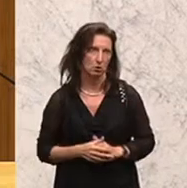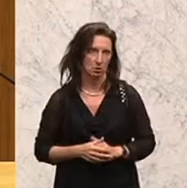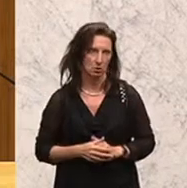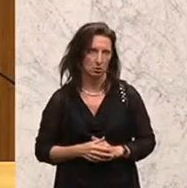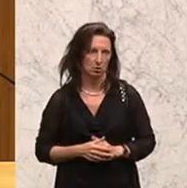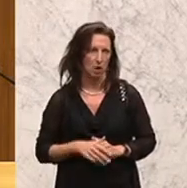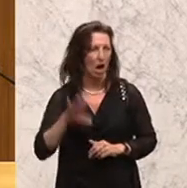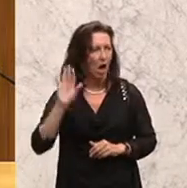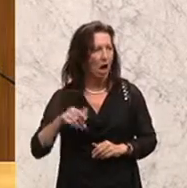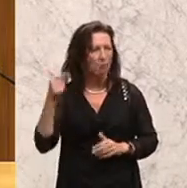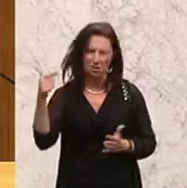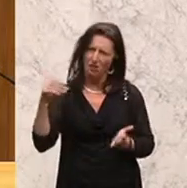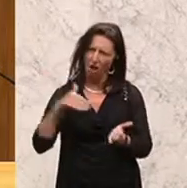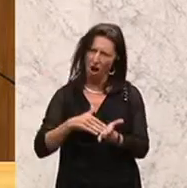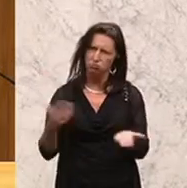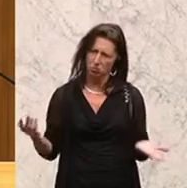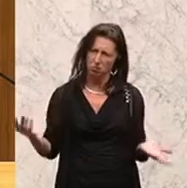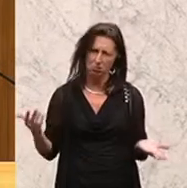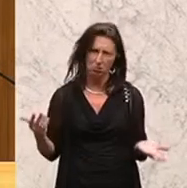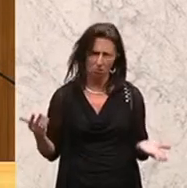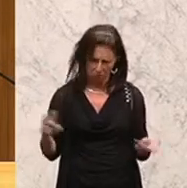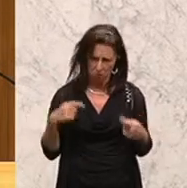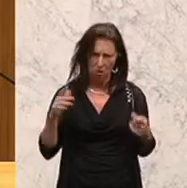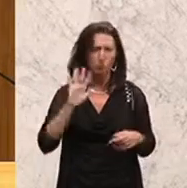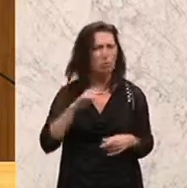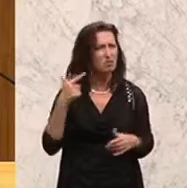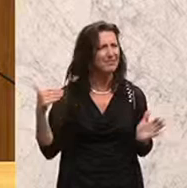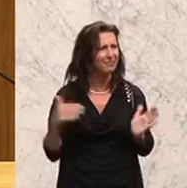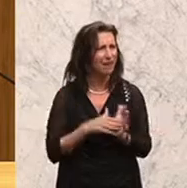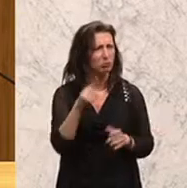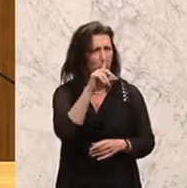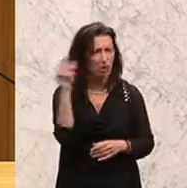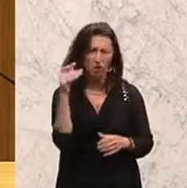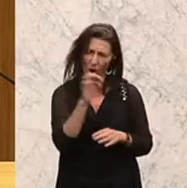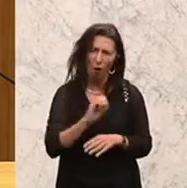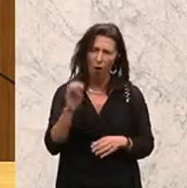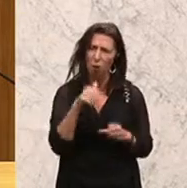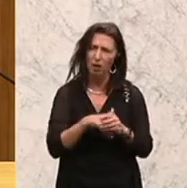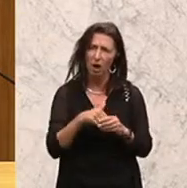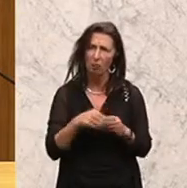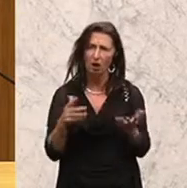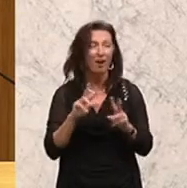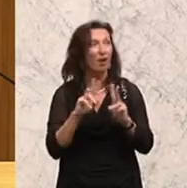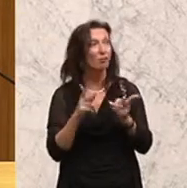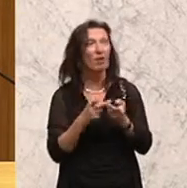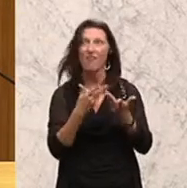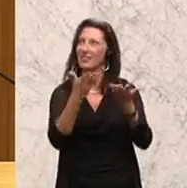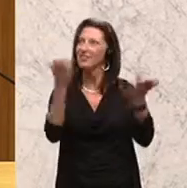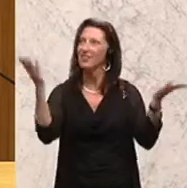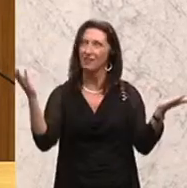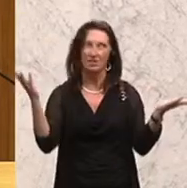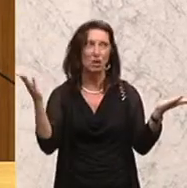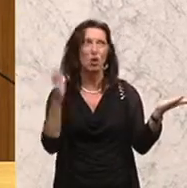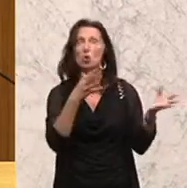Seit 2025.000 Menschen. In Europa, nirgendwo auf der Welt sterben so viele